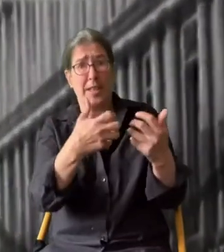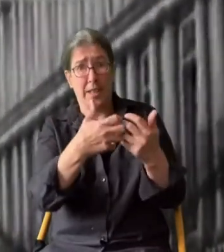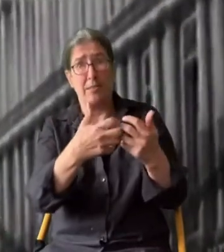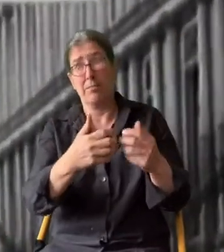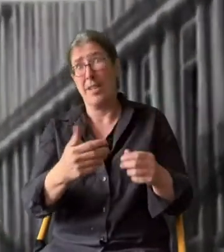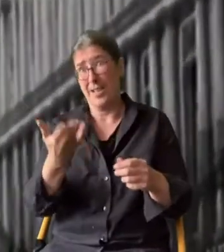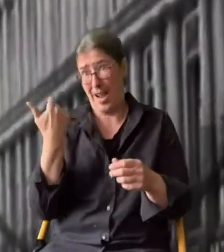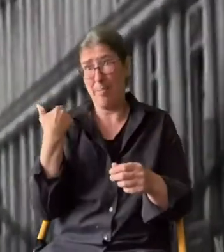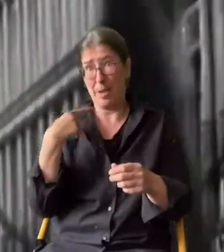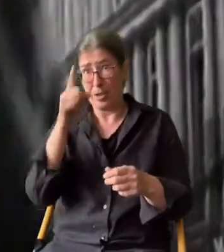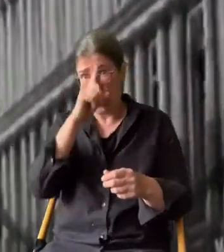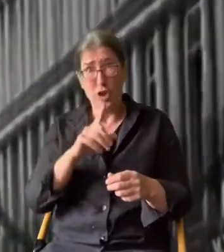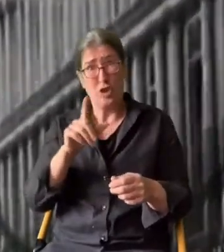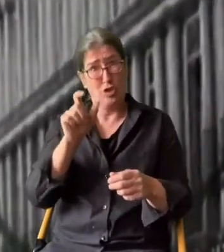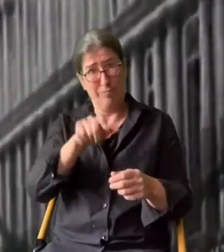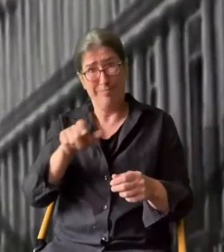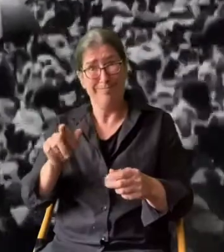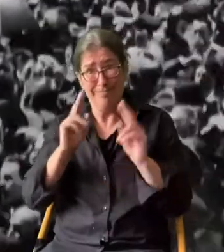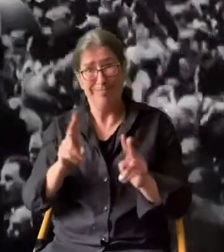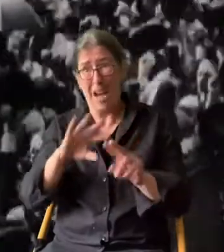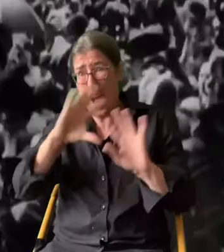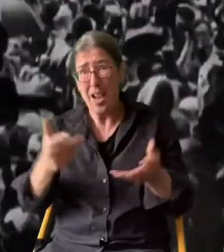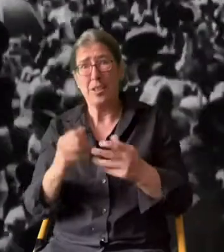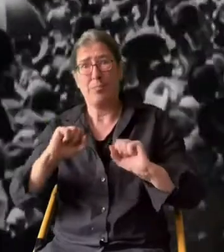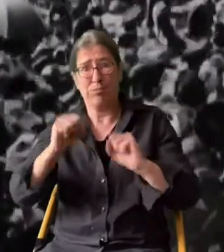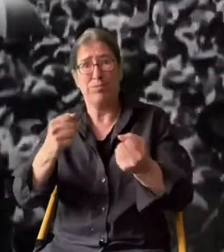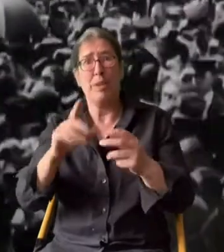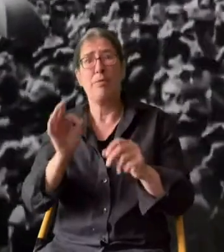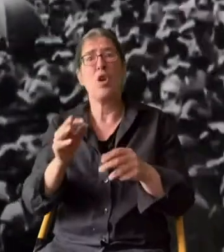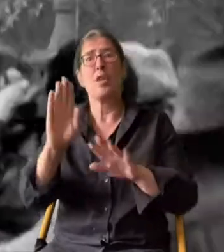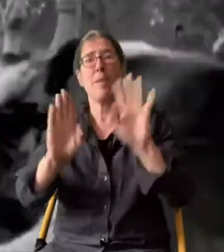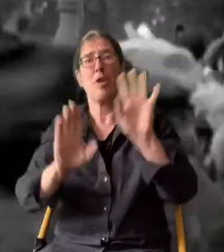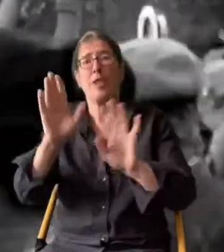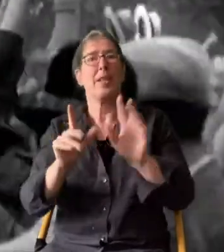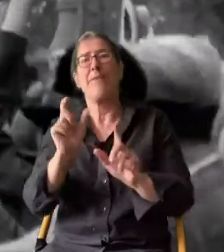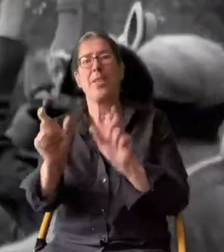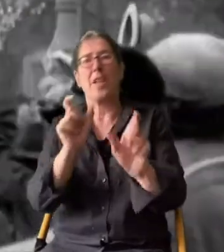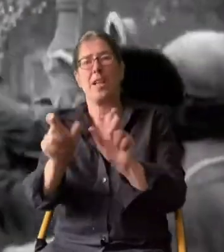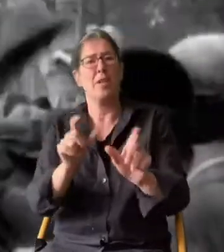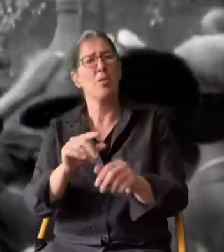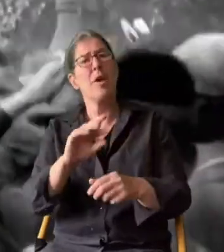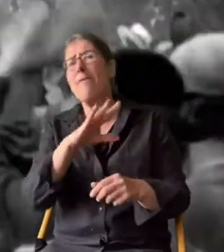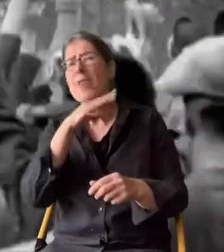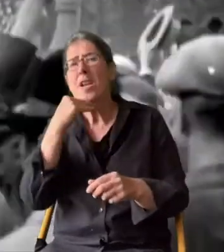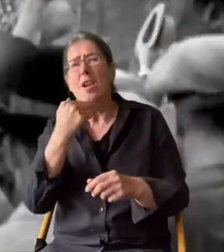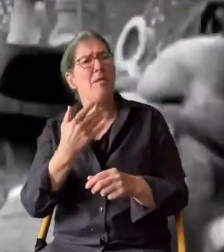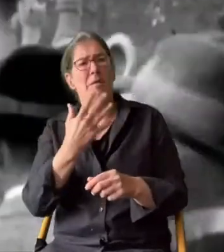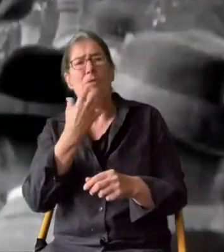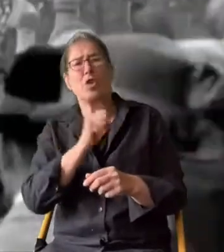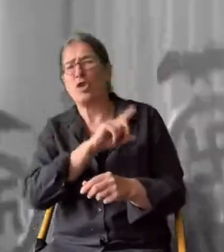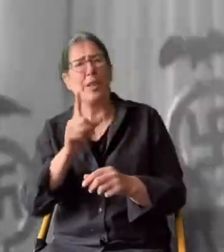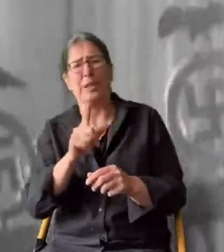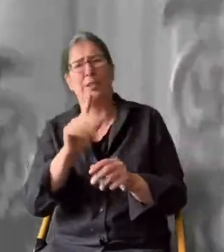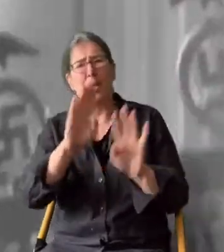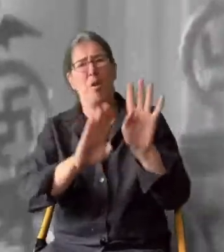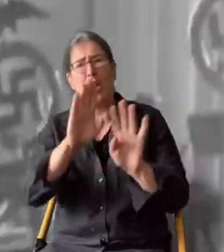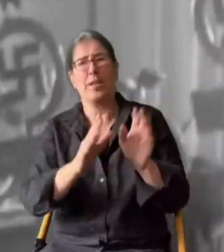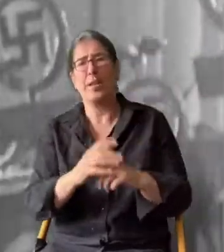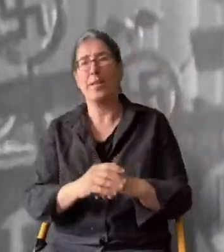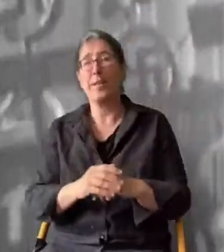damals wirklich alles getan, um die Demokratie zu verteidigen? Oder wollten zu viele das eigentlich gar nicht?